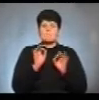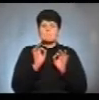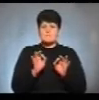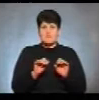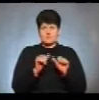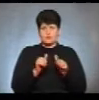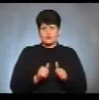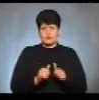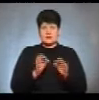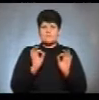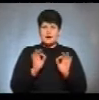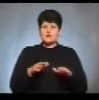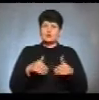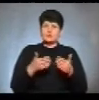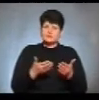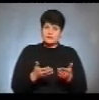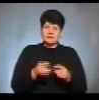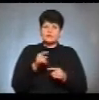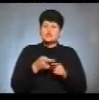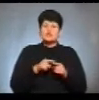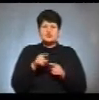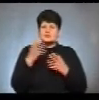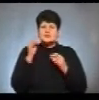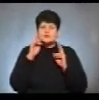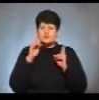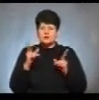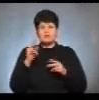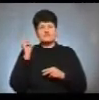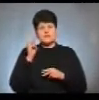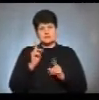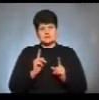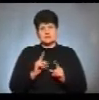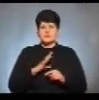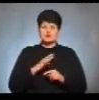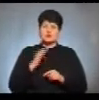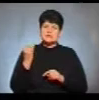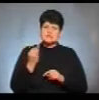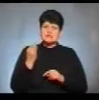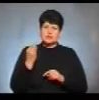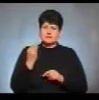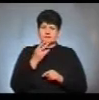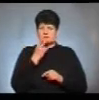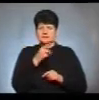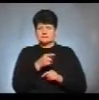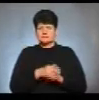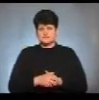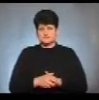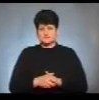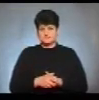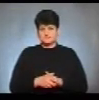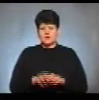сформулювати, правильно подати. Вони цього ще не вміють, вони цього вчаться. Тому мені було цікавіше споглядати за ними».